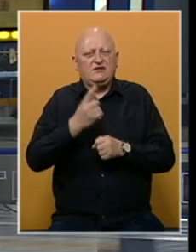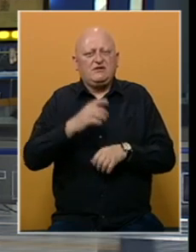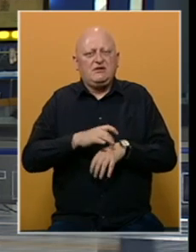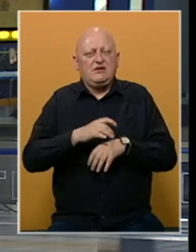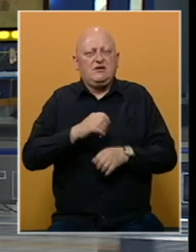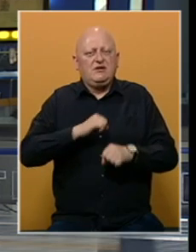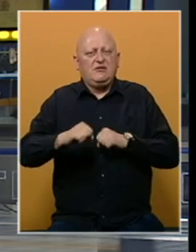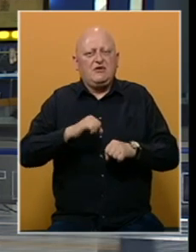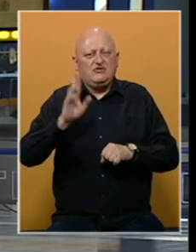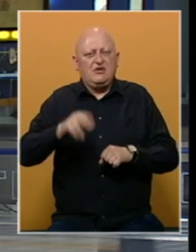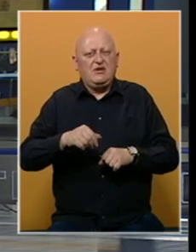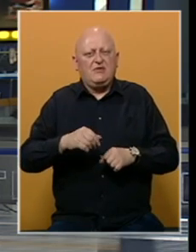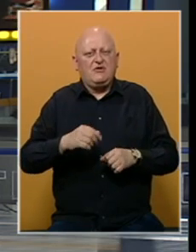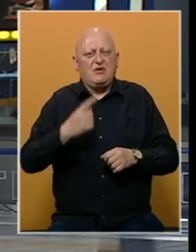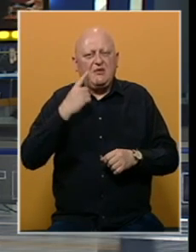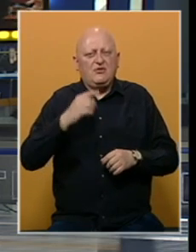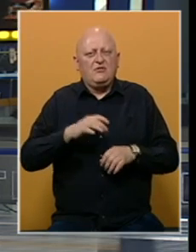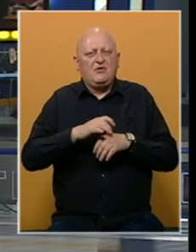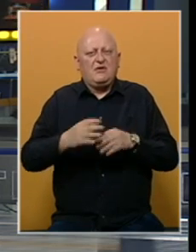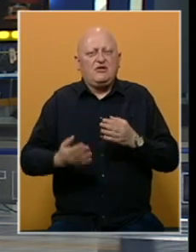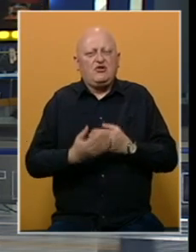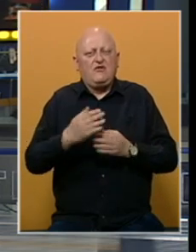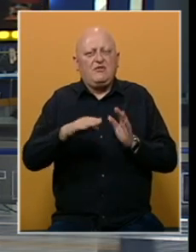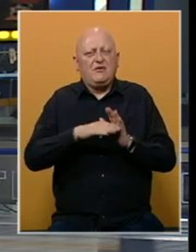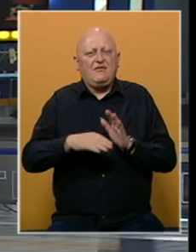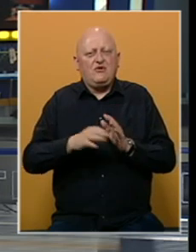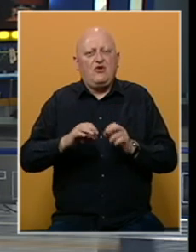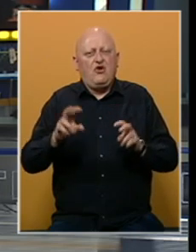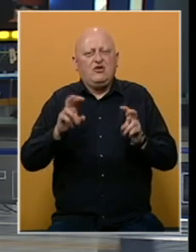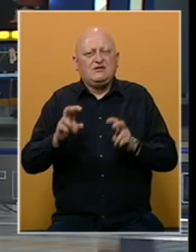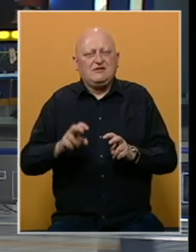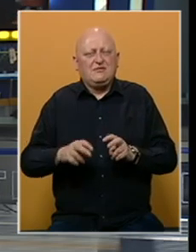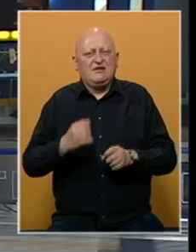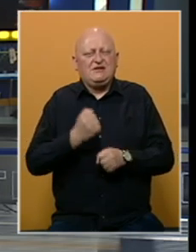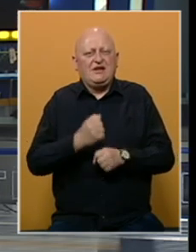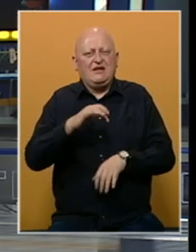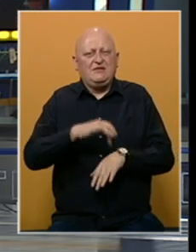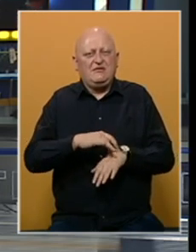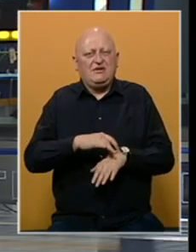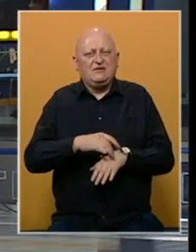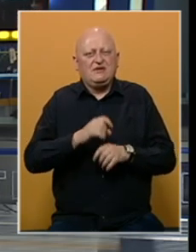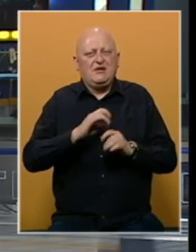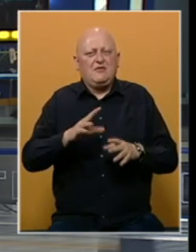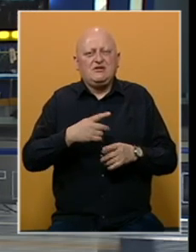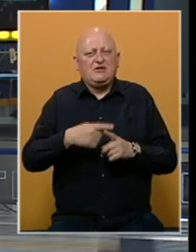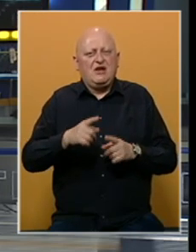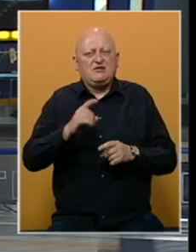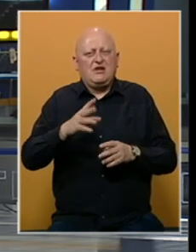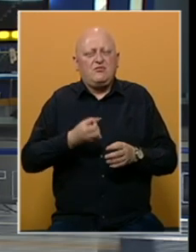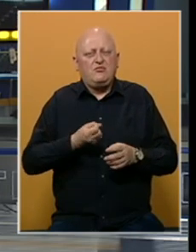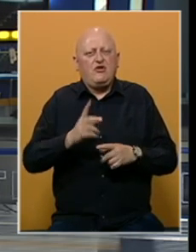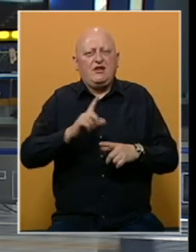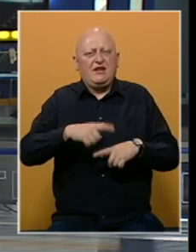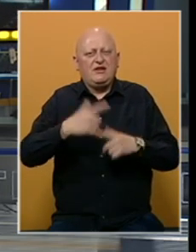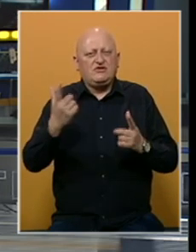Hercegovine i menađment rudnika imaju namjeru primjenjivati novi pravilnik o sistematizaciji radnih mjesta bez obzira na